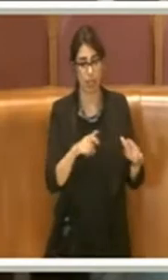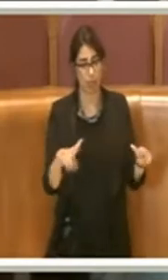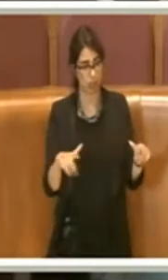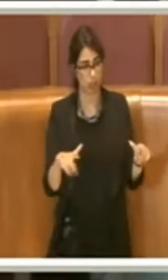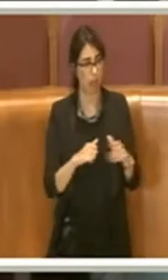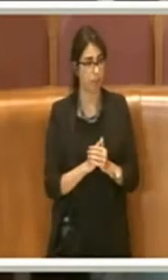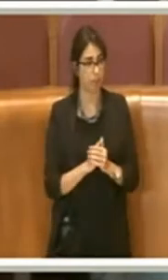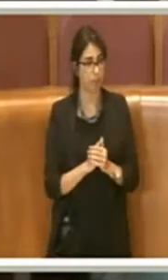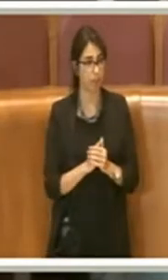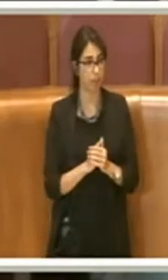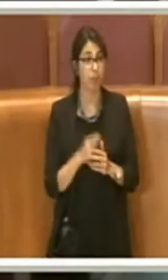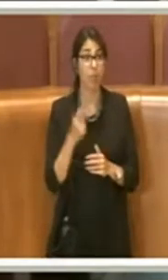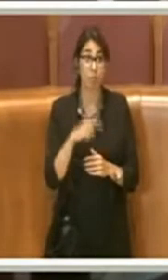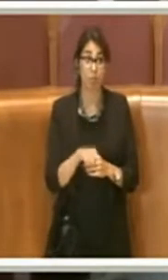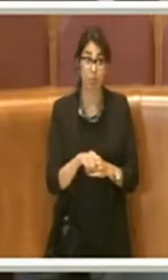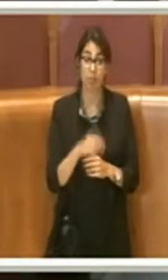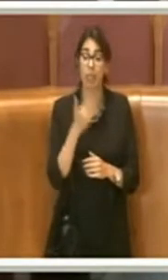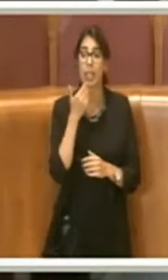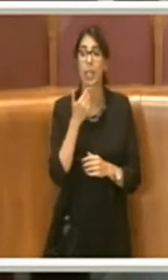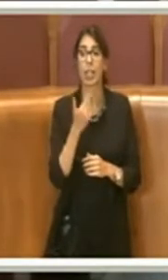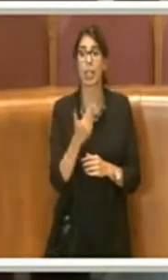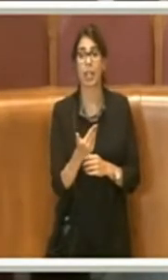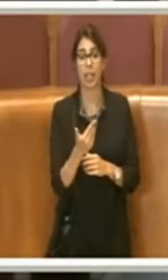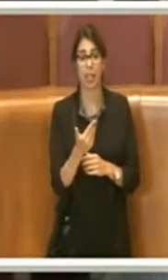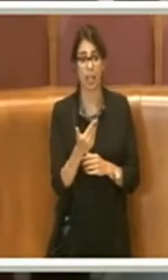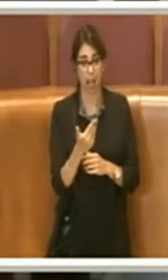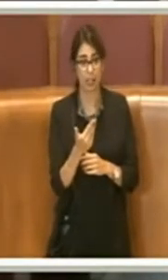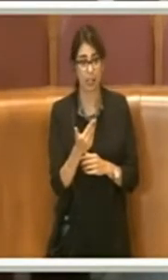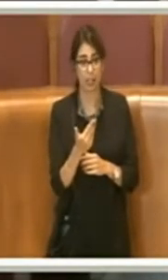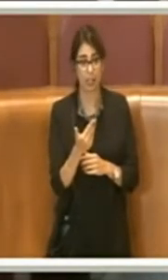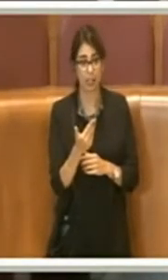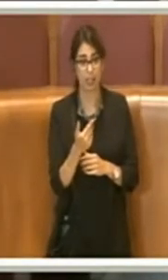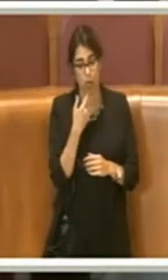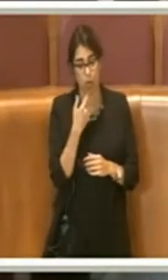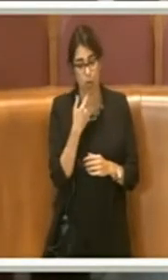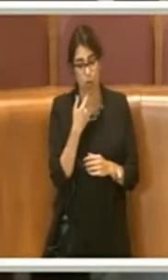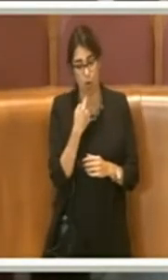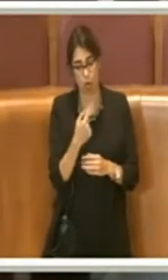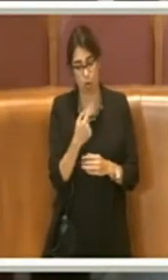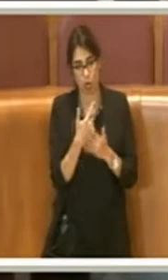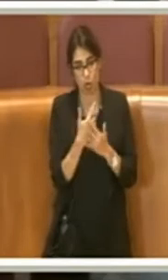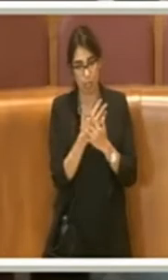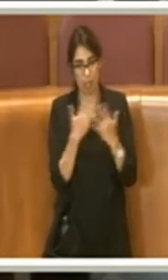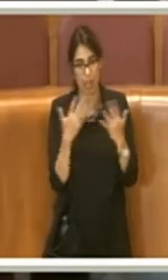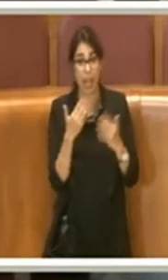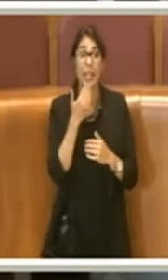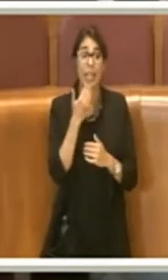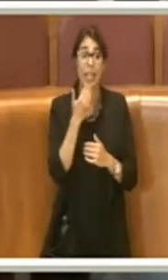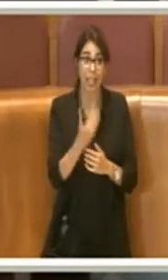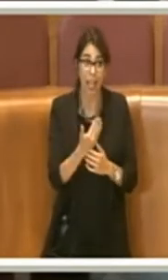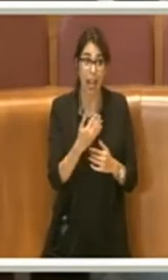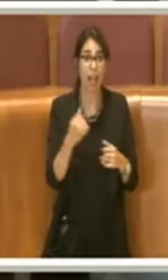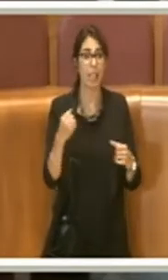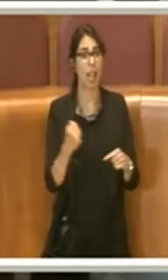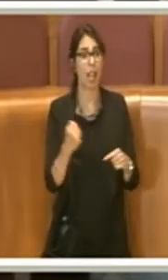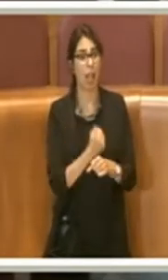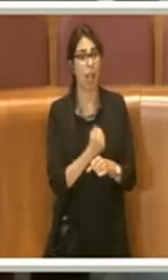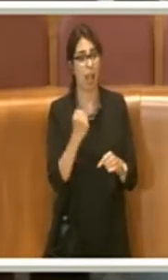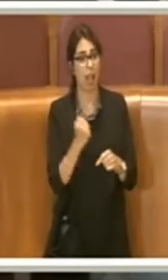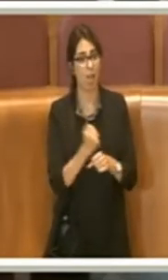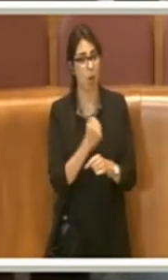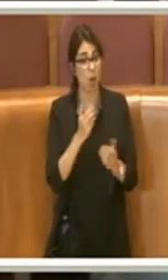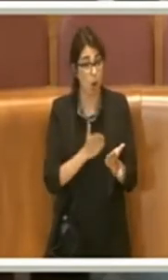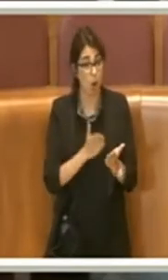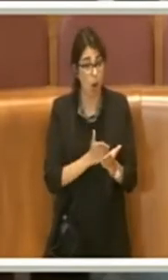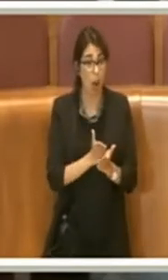Questo grazie, ci tengo a sottolinearlo, al lavoro che è stato fatto in questi